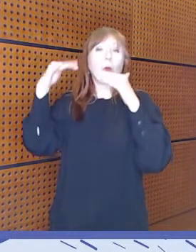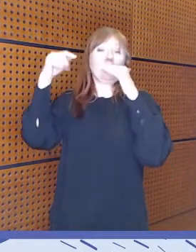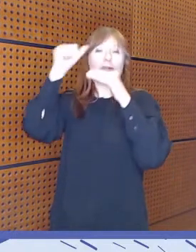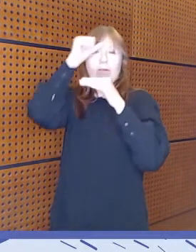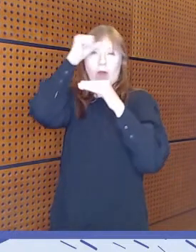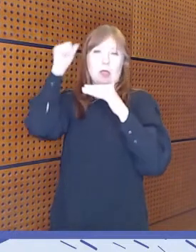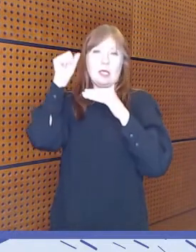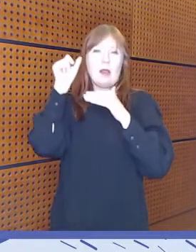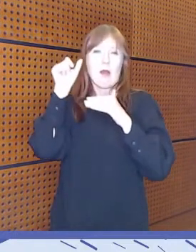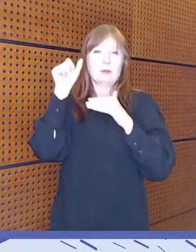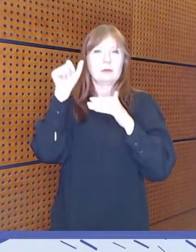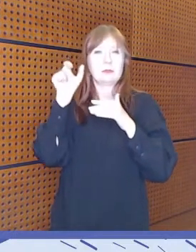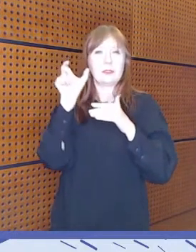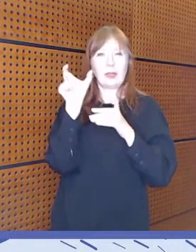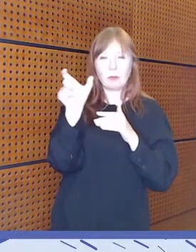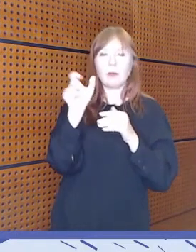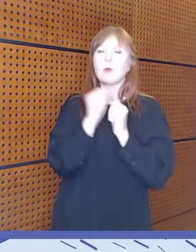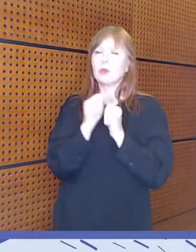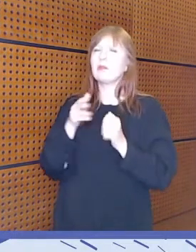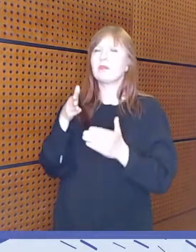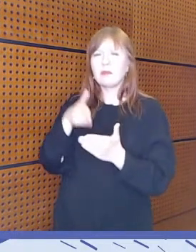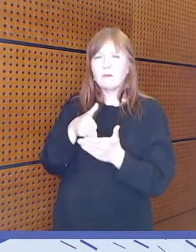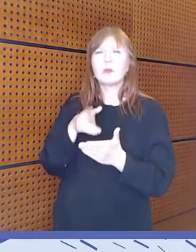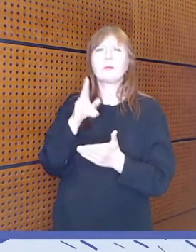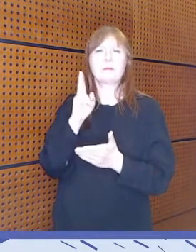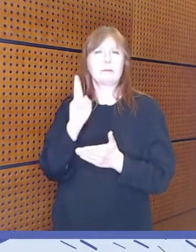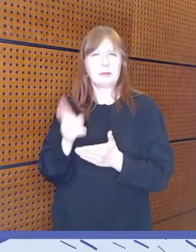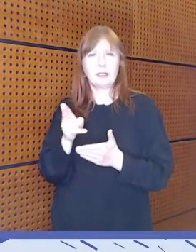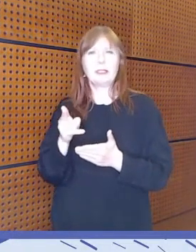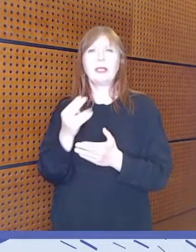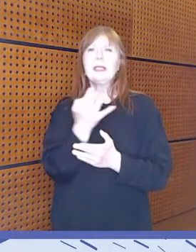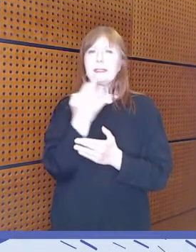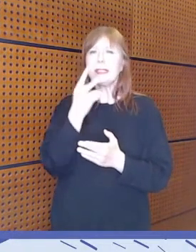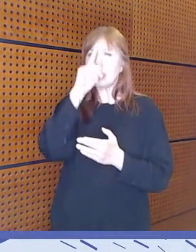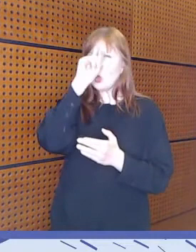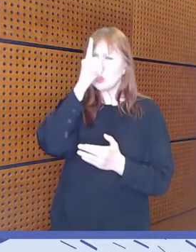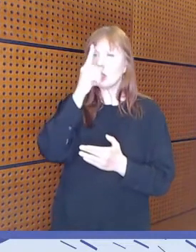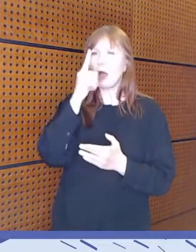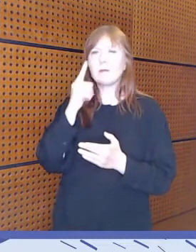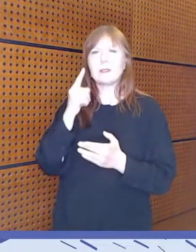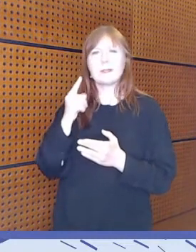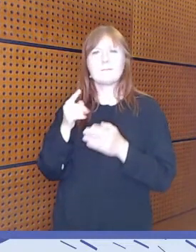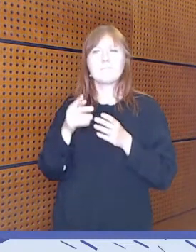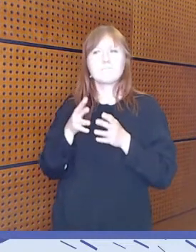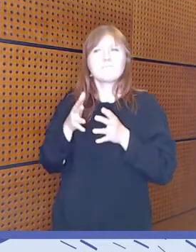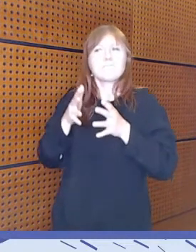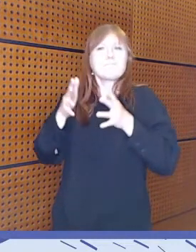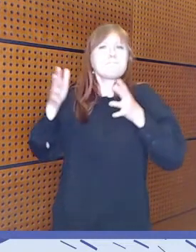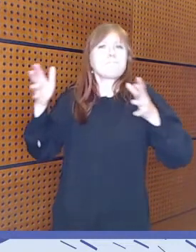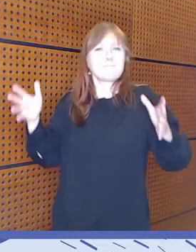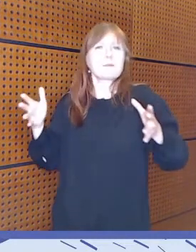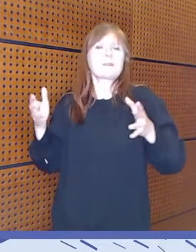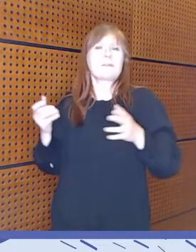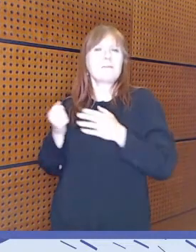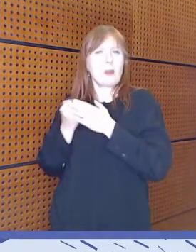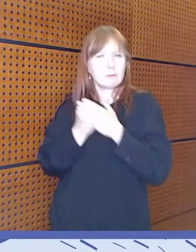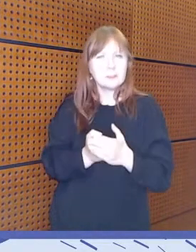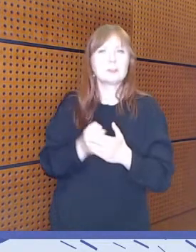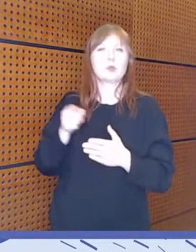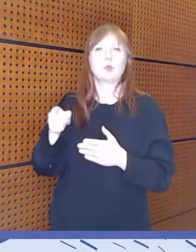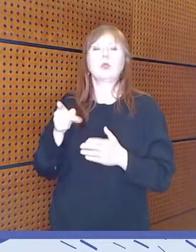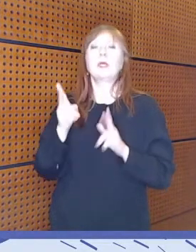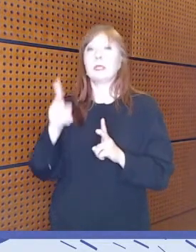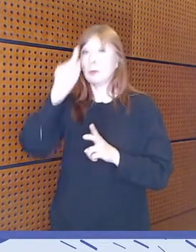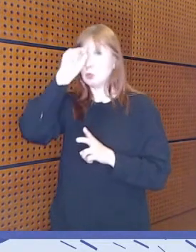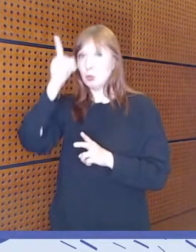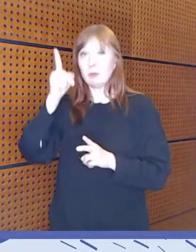kyllä, tämä tavoitteena on se, että se digiosalisuus vahvistuu ja nyt ensisijaisesti se, että ymmärretään, että jos me